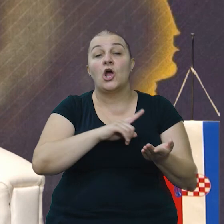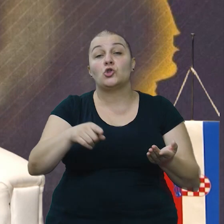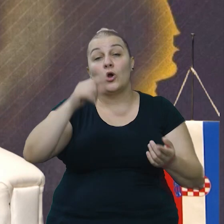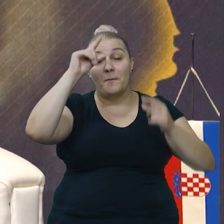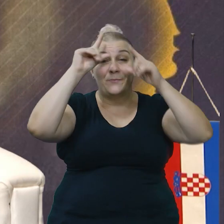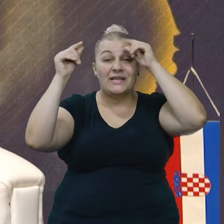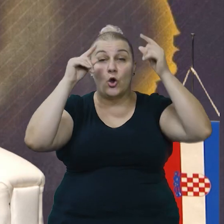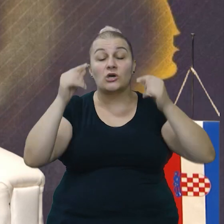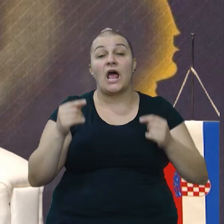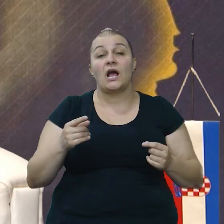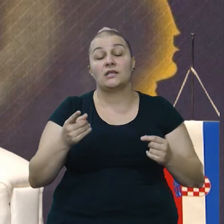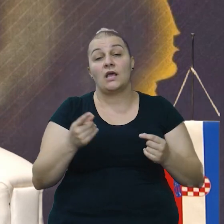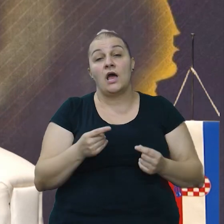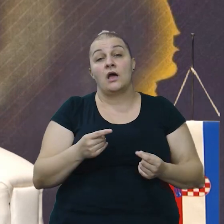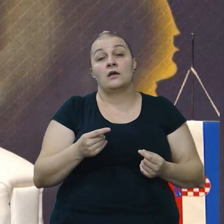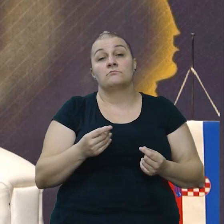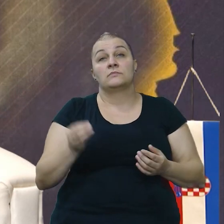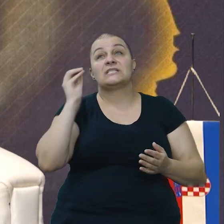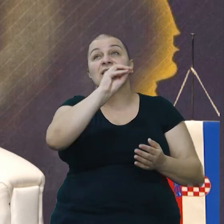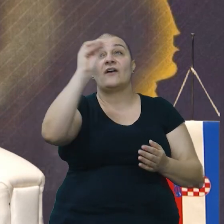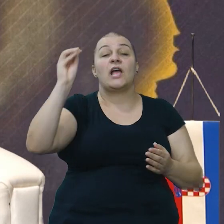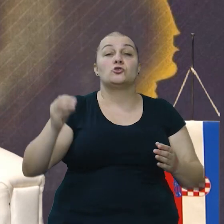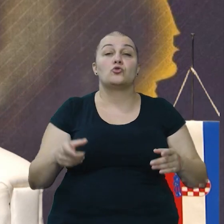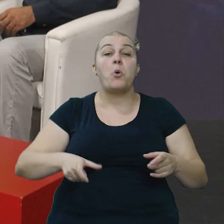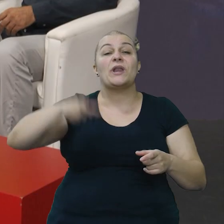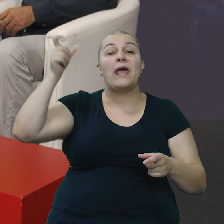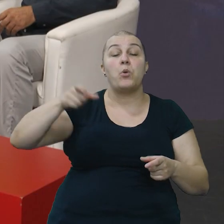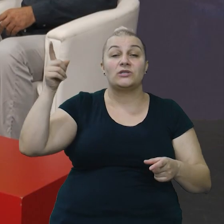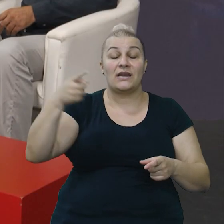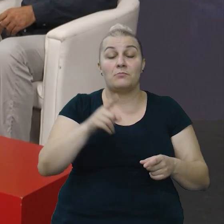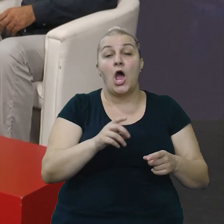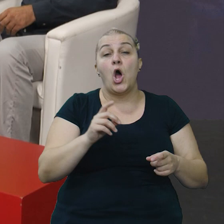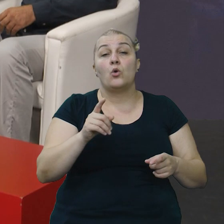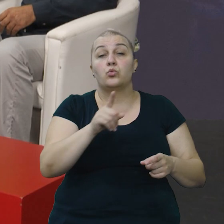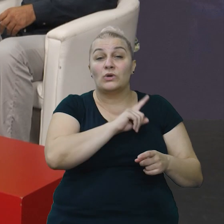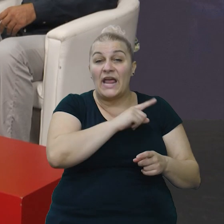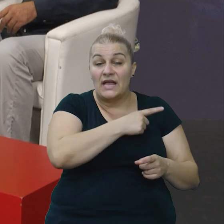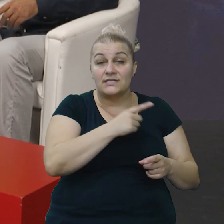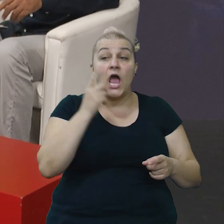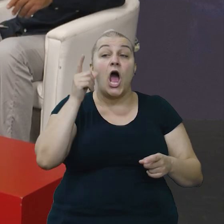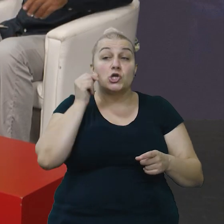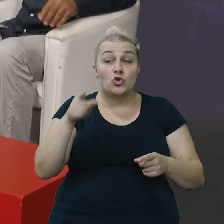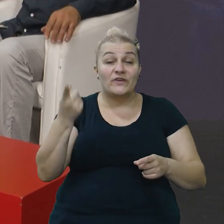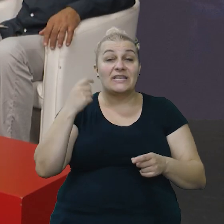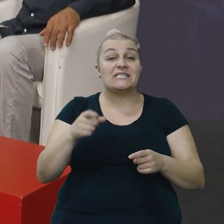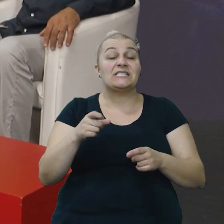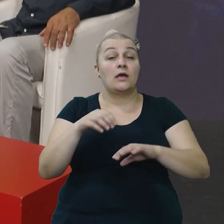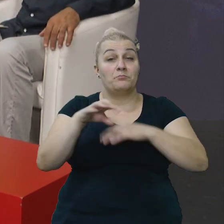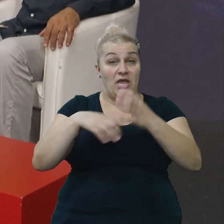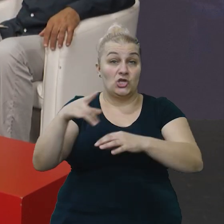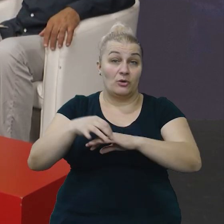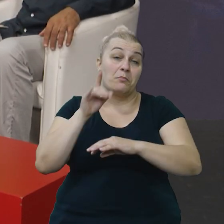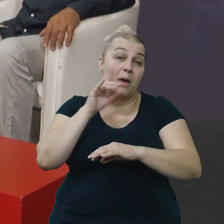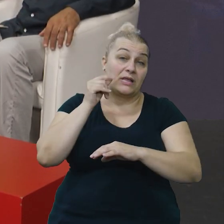petokravke iz performansa stavljaju po nebudeljima, rijeci. Čovjek iz mještanog braka kaže da je njemu Hrvatska